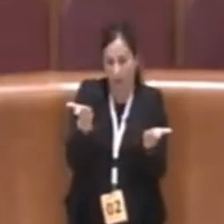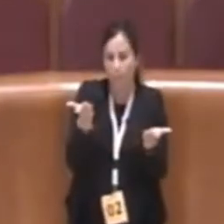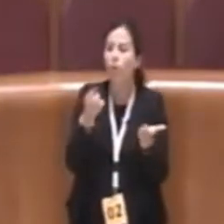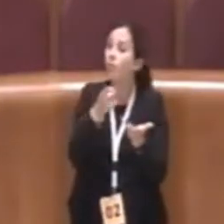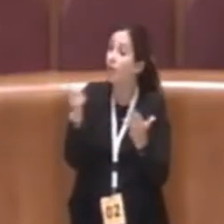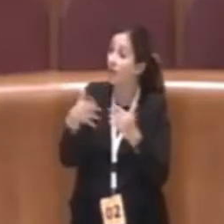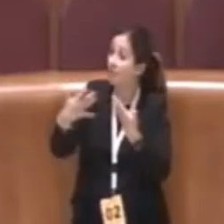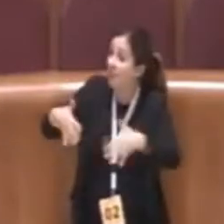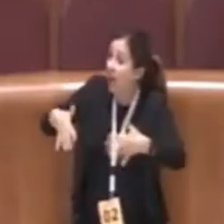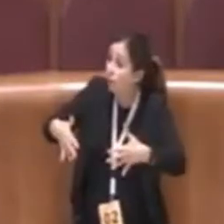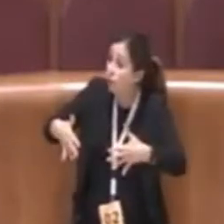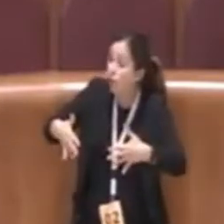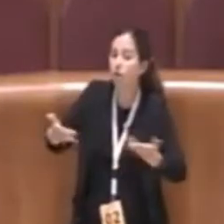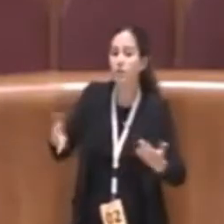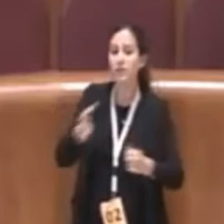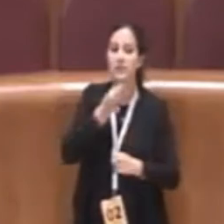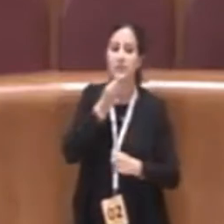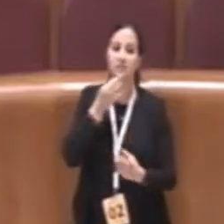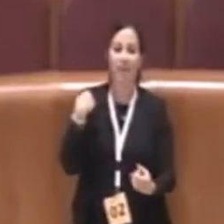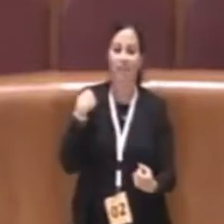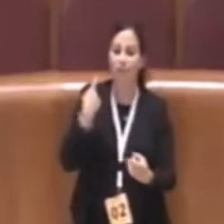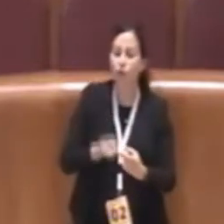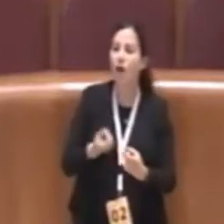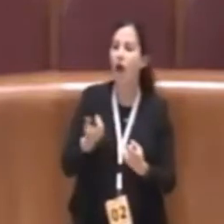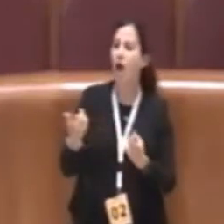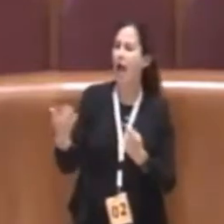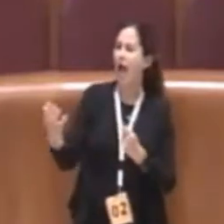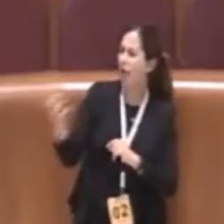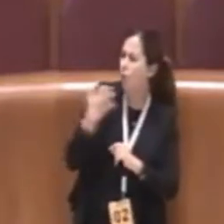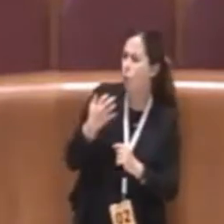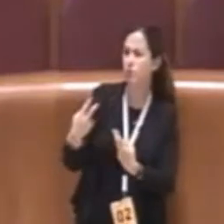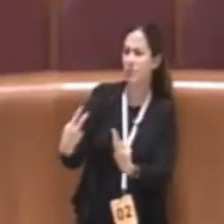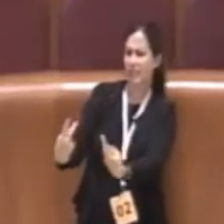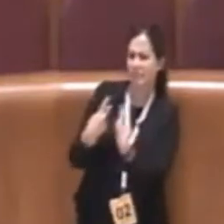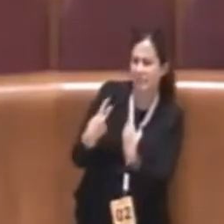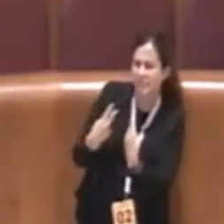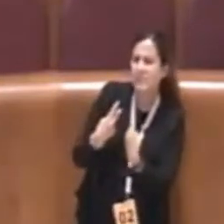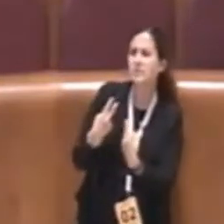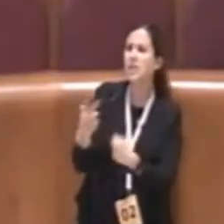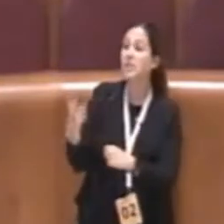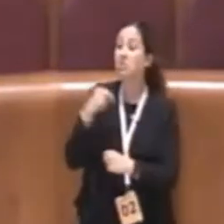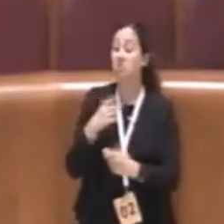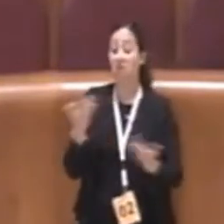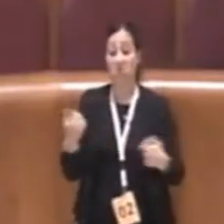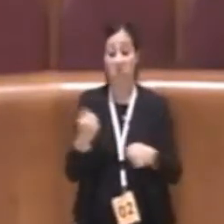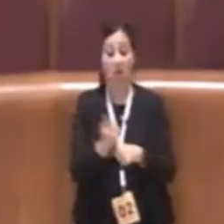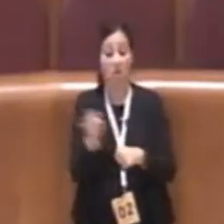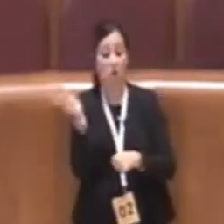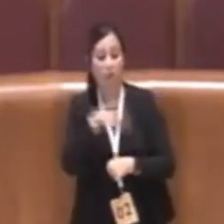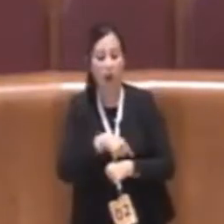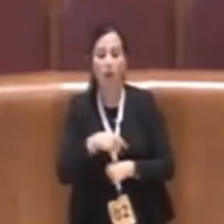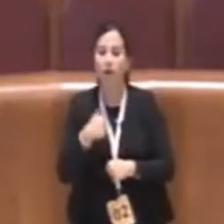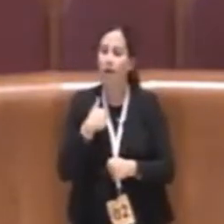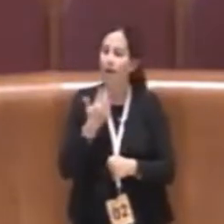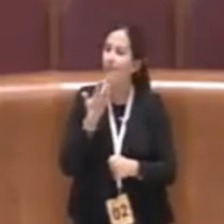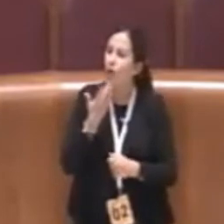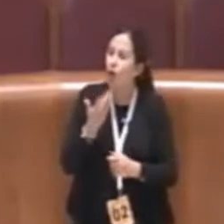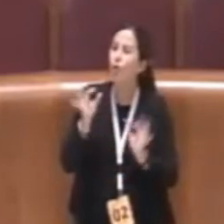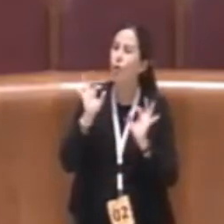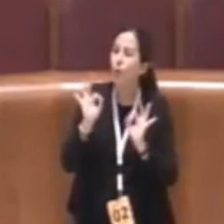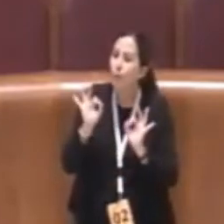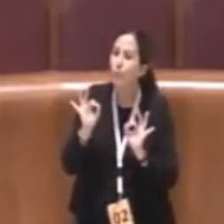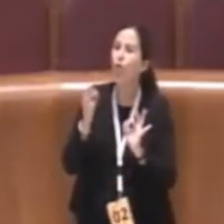che ho sentito qui che ci hanno detto che non lavoriamo bene ma io voglio vedere, sfido, vado a leggere i verbali che si facevano nelle